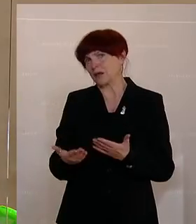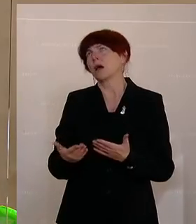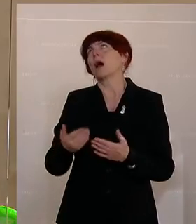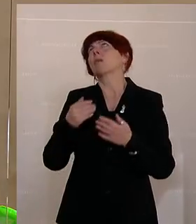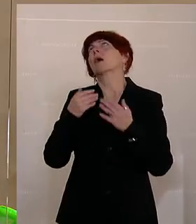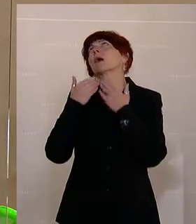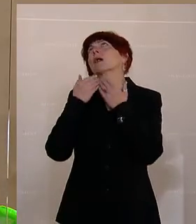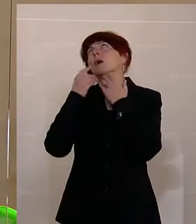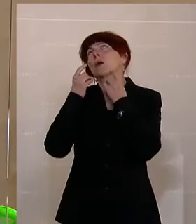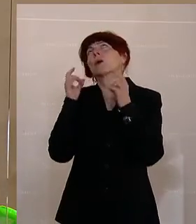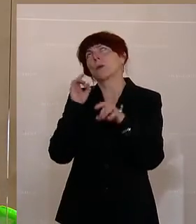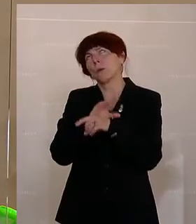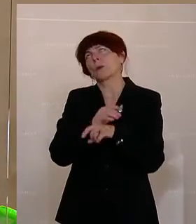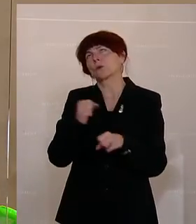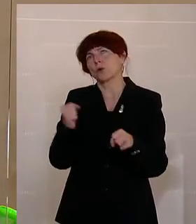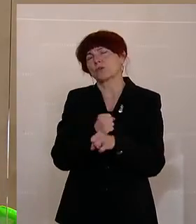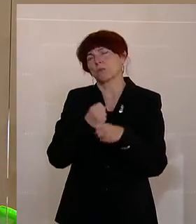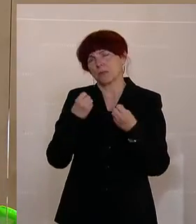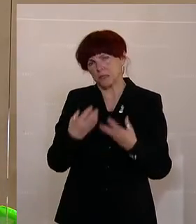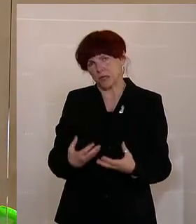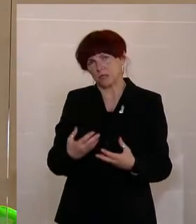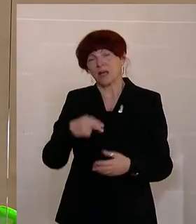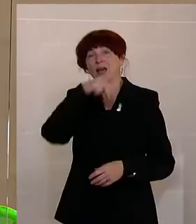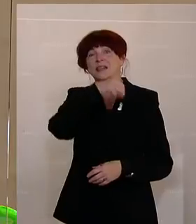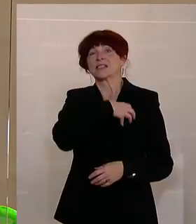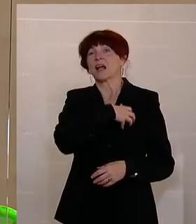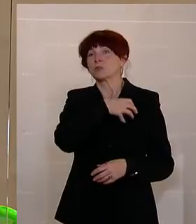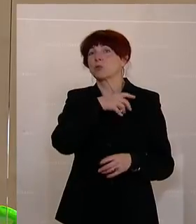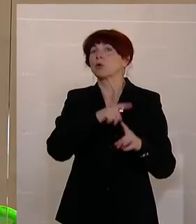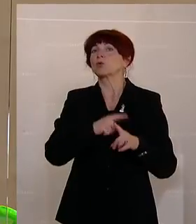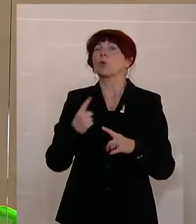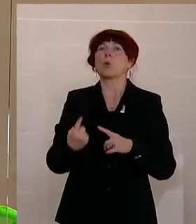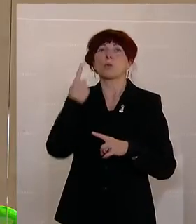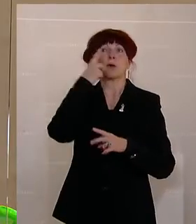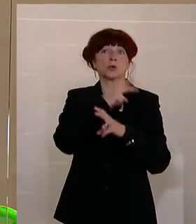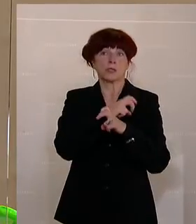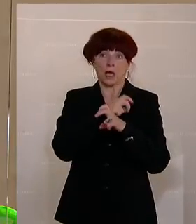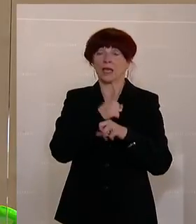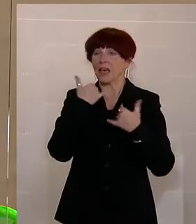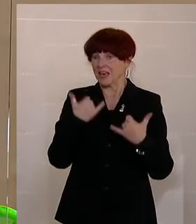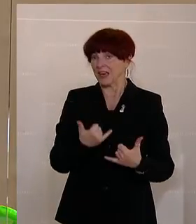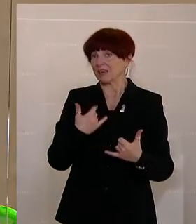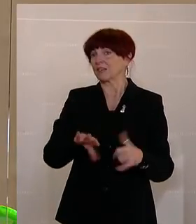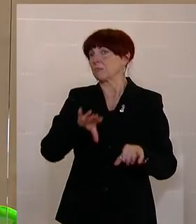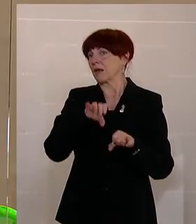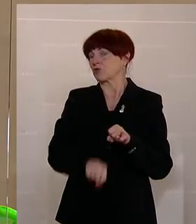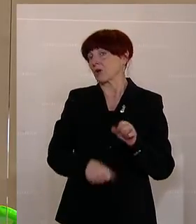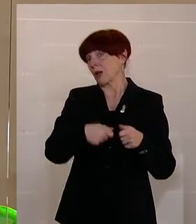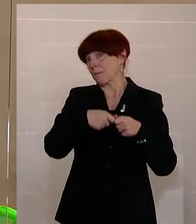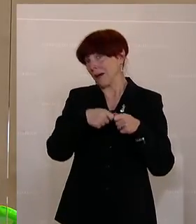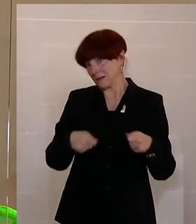Oberösterreich jetzt entschlossen haben, hier strikte Maßnahmen zu setzen. Wer weiß, was wir noch brauchen.